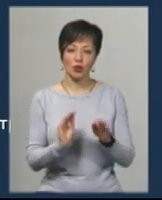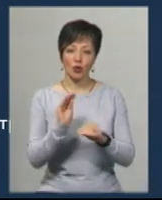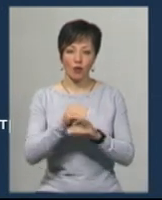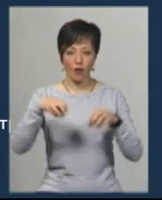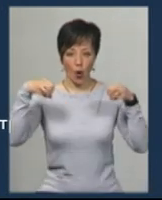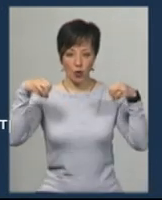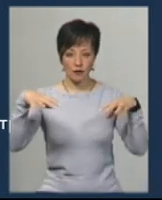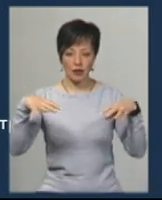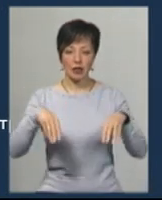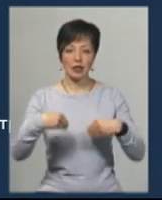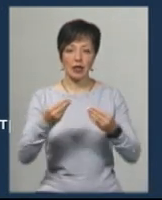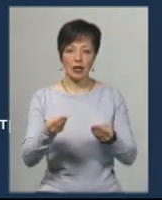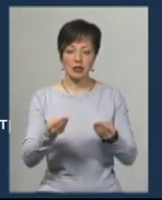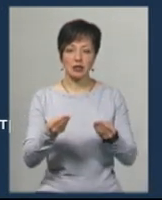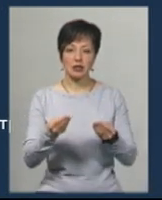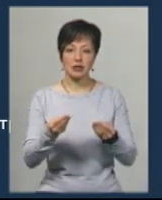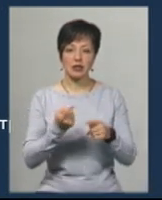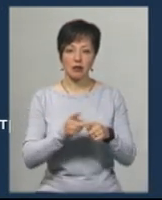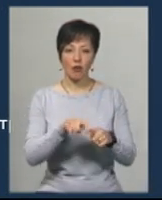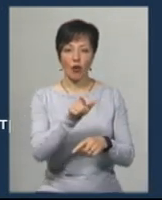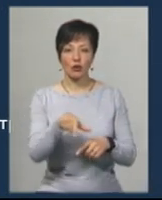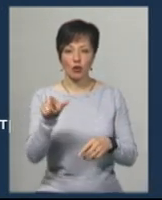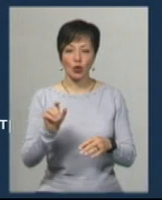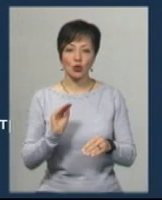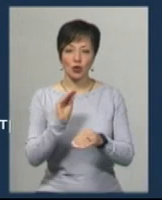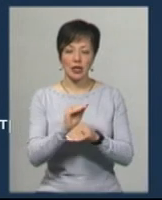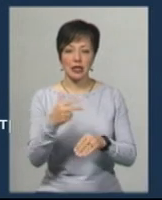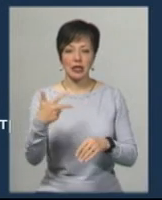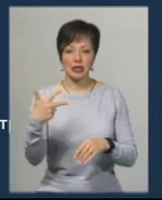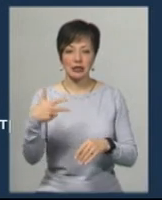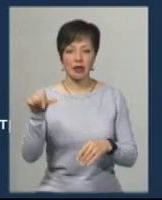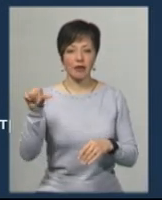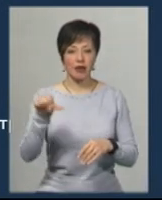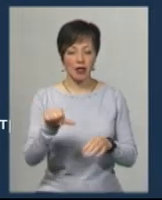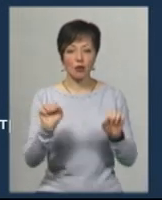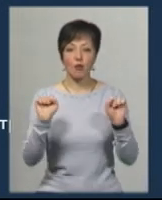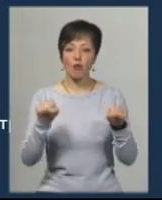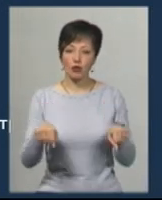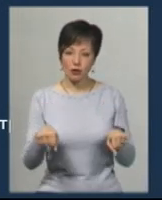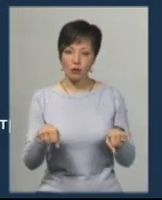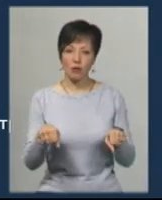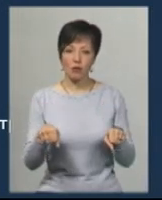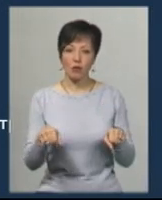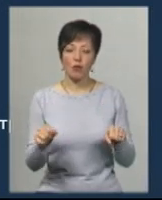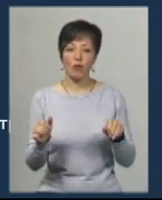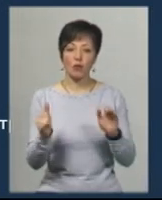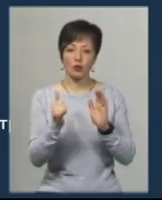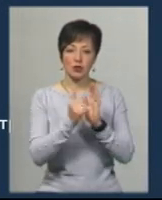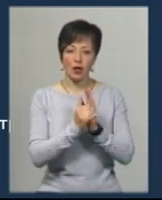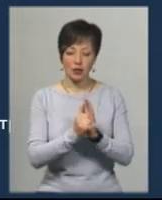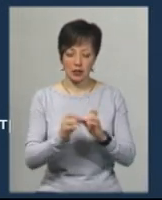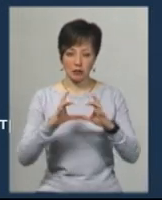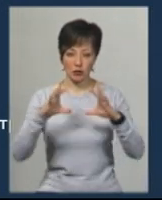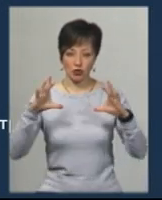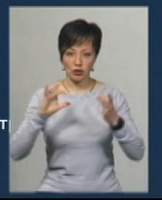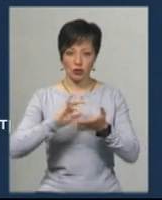освітлення. Надається даним особам додаткових 30 хвилин. Можливо поставити збільшене скло.